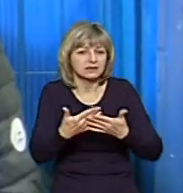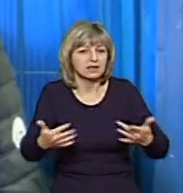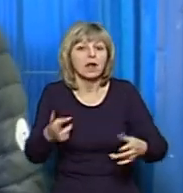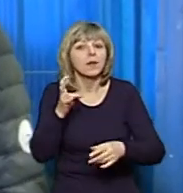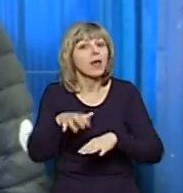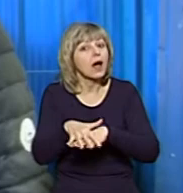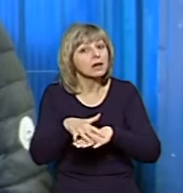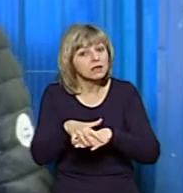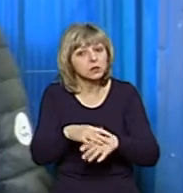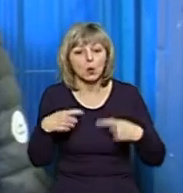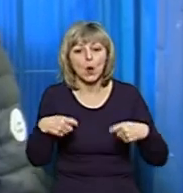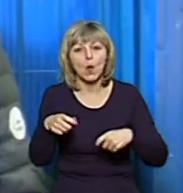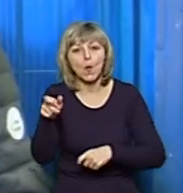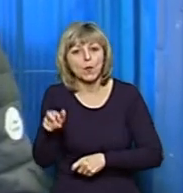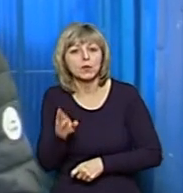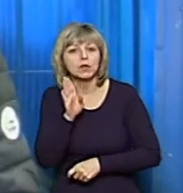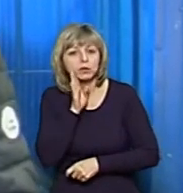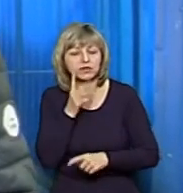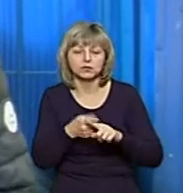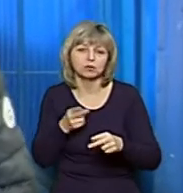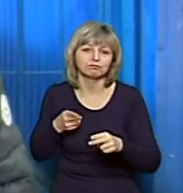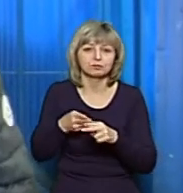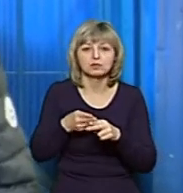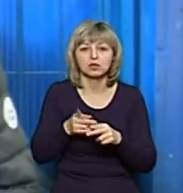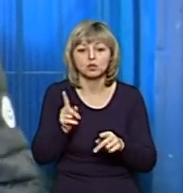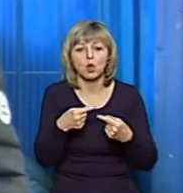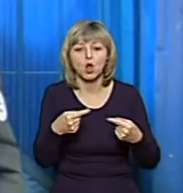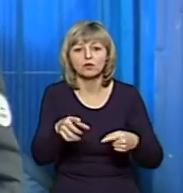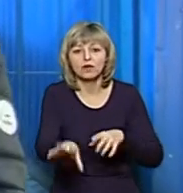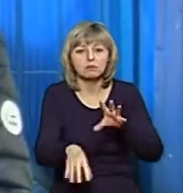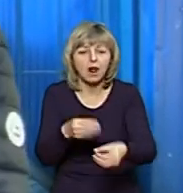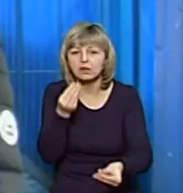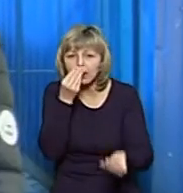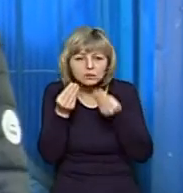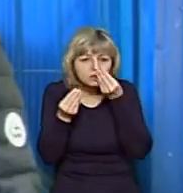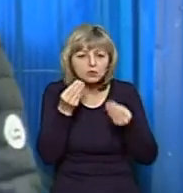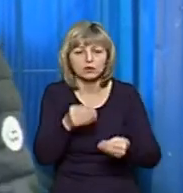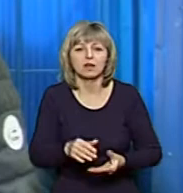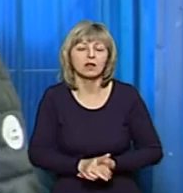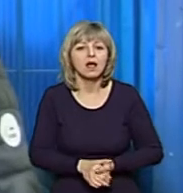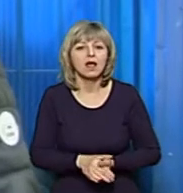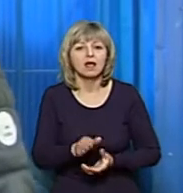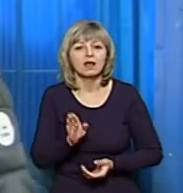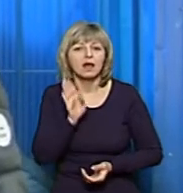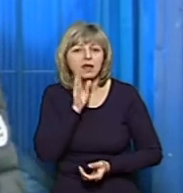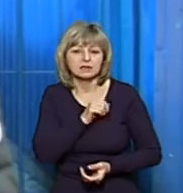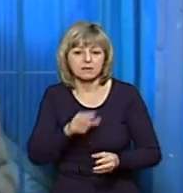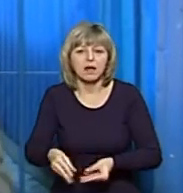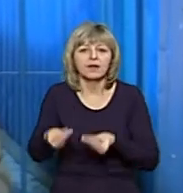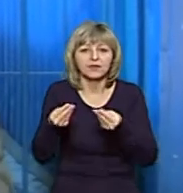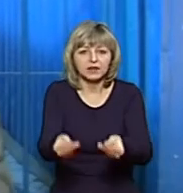На ринку продавчиня цього не дозволить, щоб її товар брали, нюхали, трогали і так далі. Вона сама його дасть.